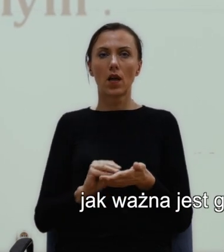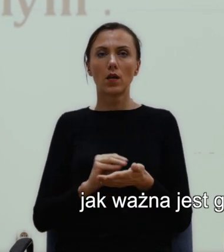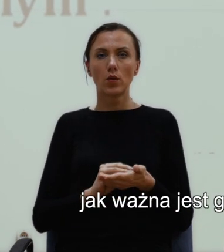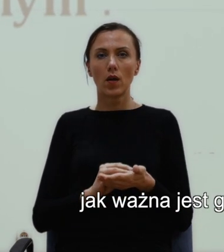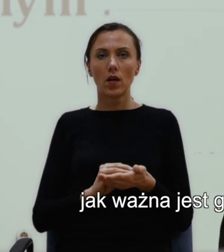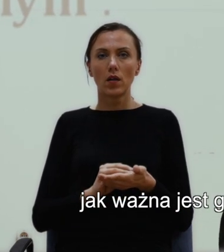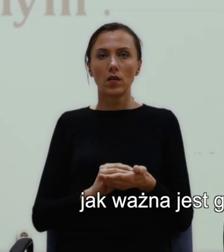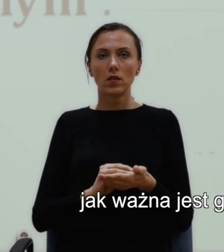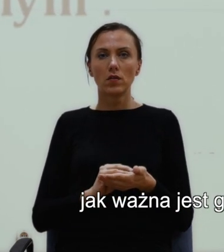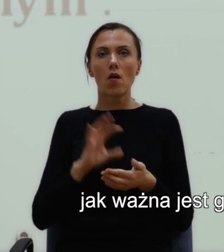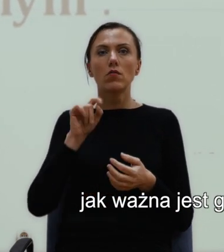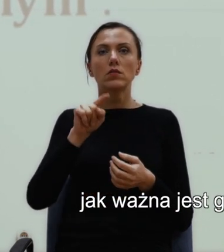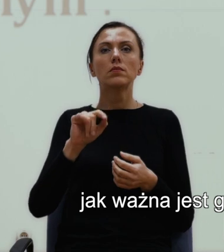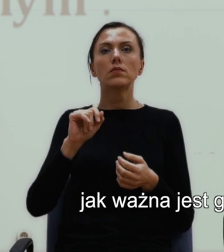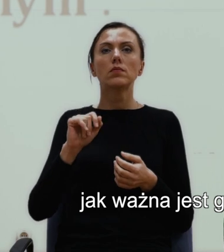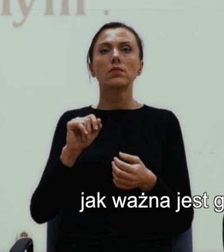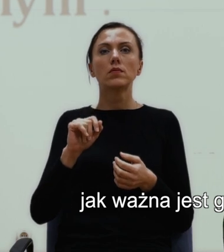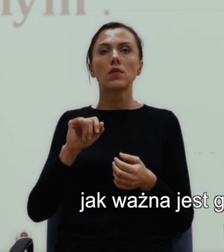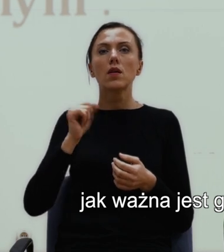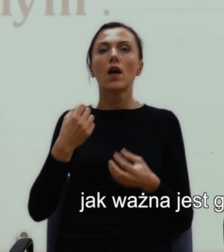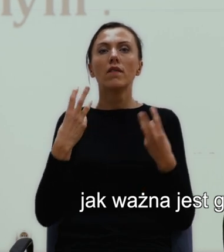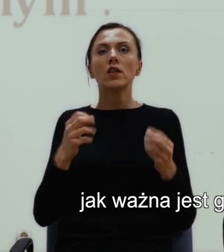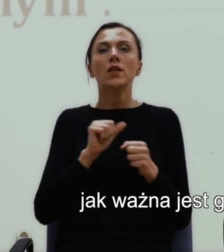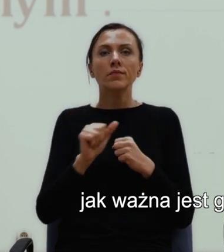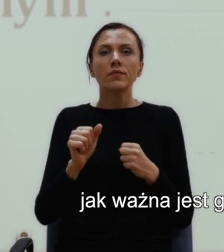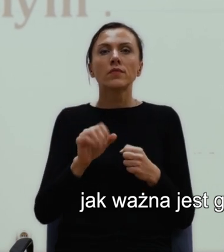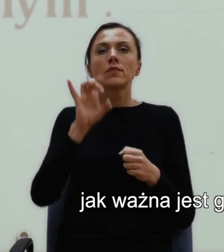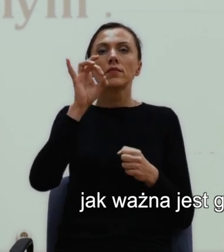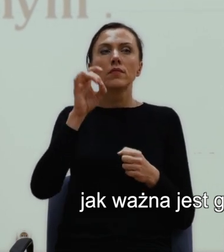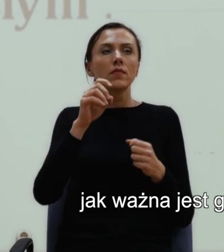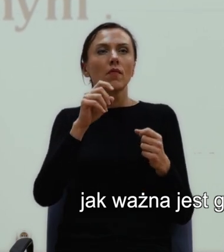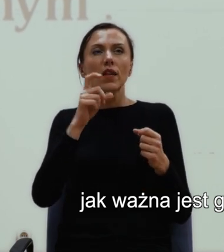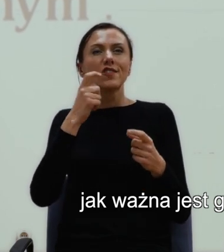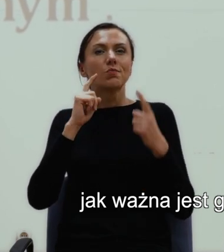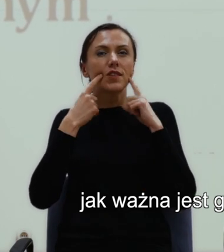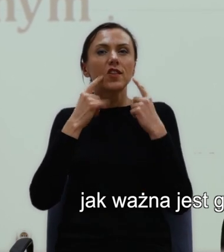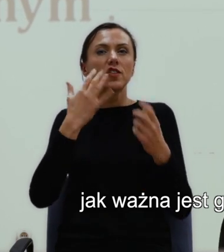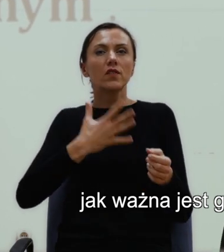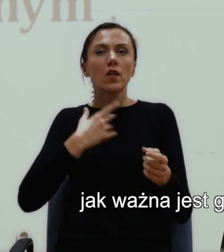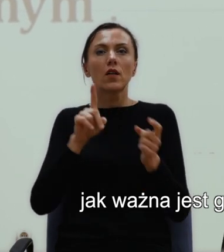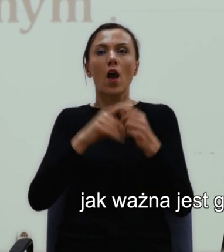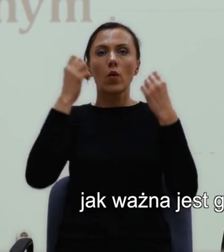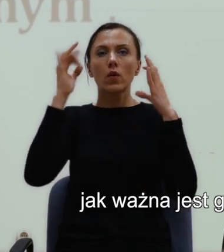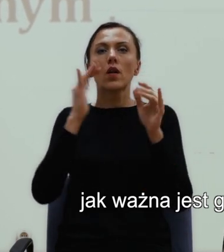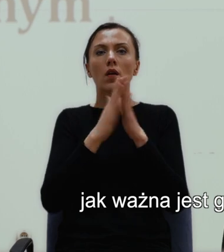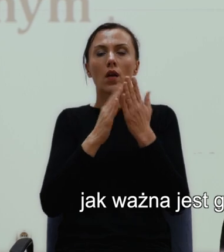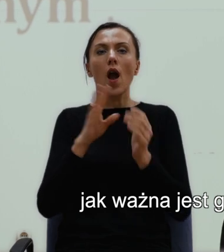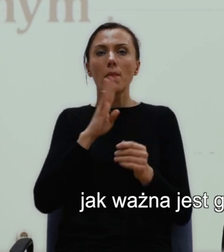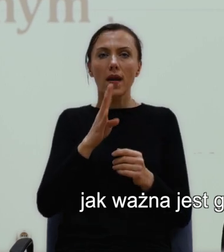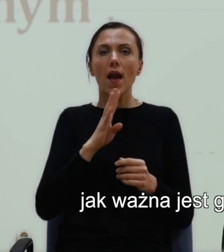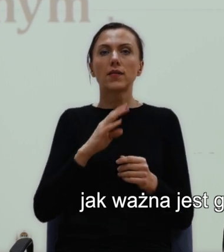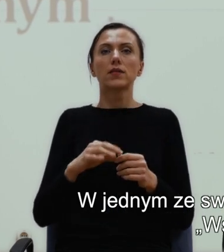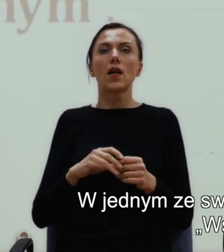ważna jest groteska dla kultury i literatury amerykańskiej i dla estetyki amerykańskiej.